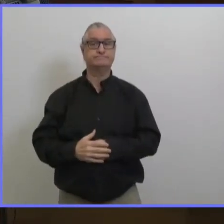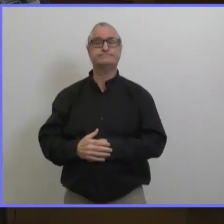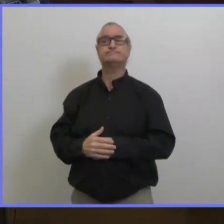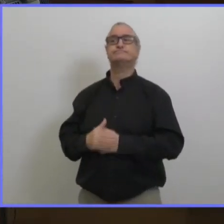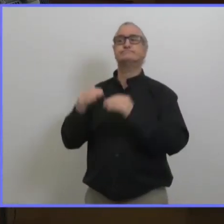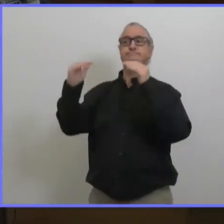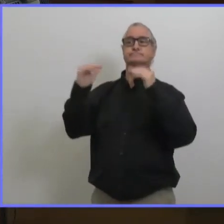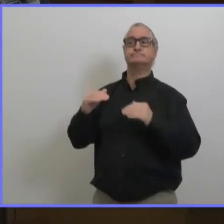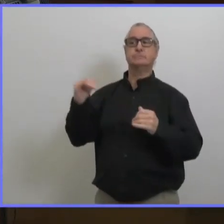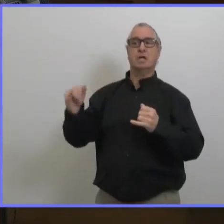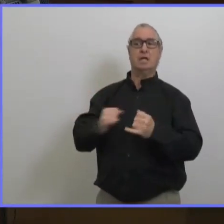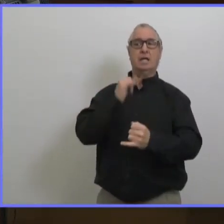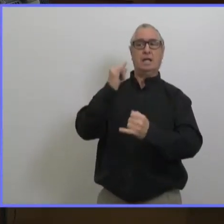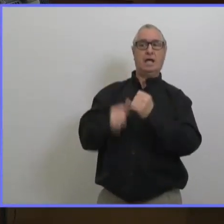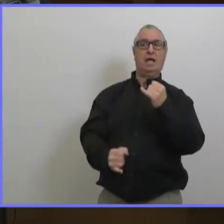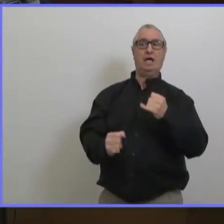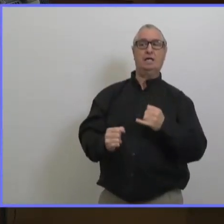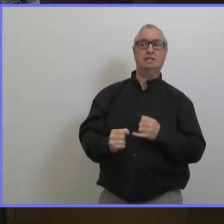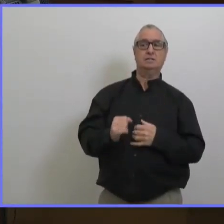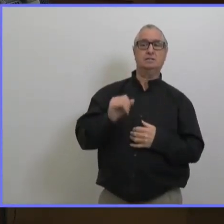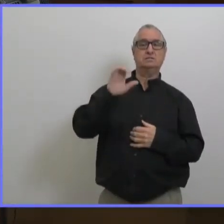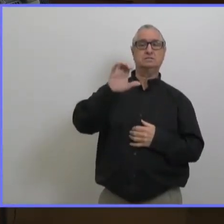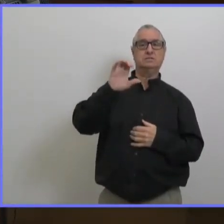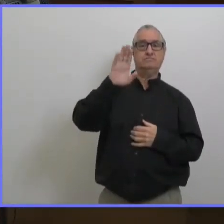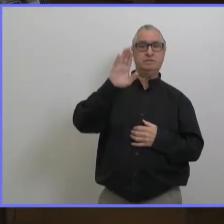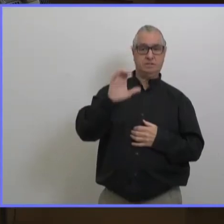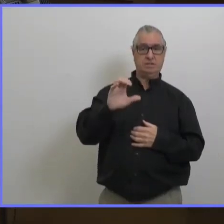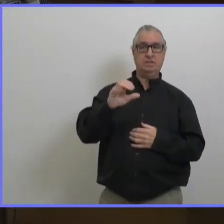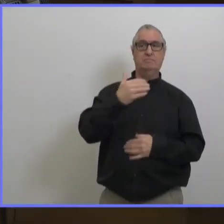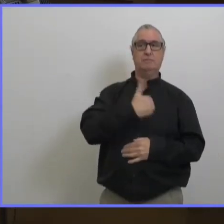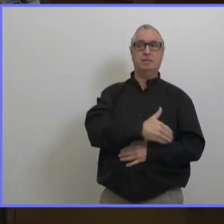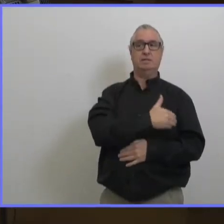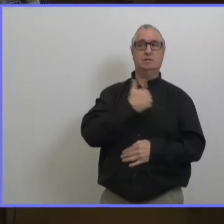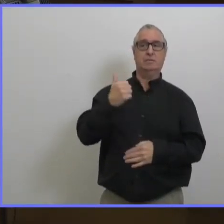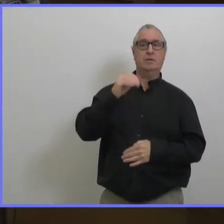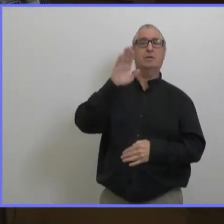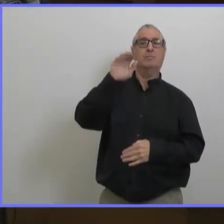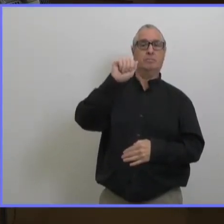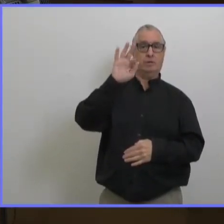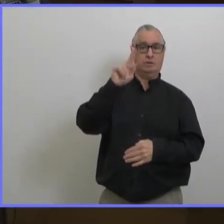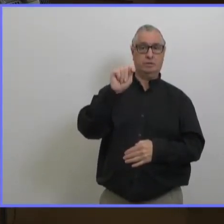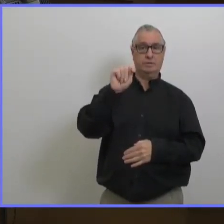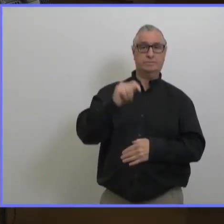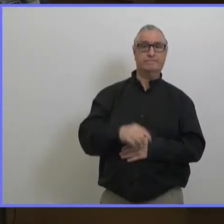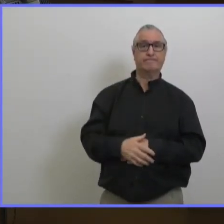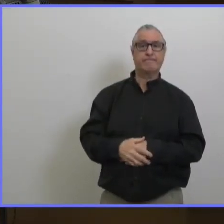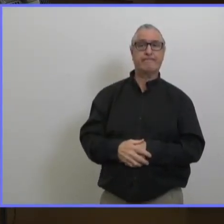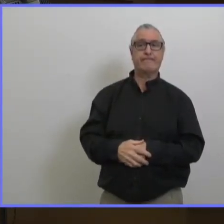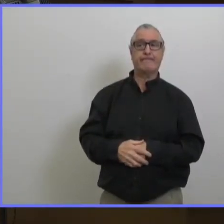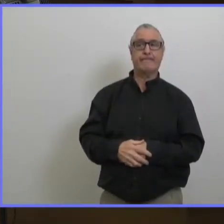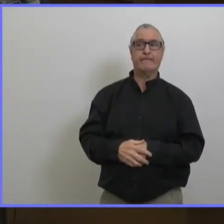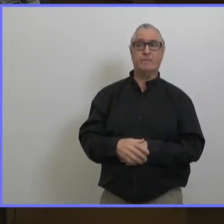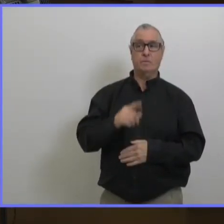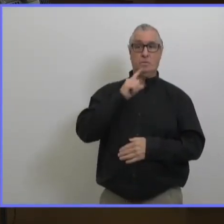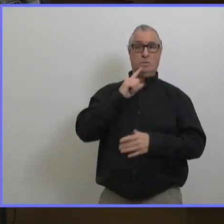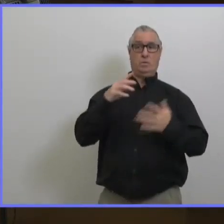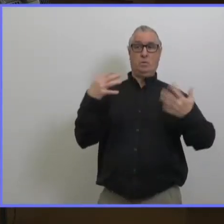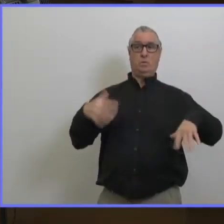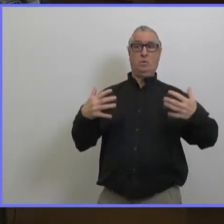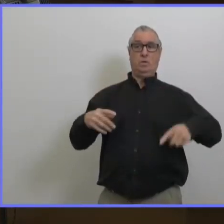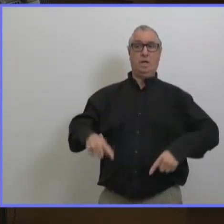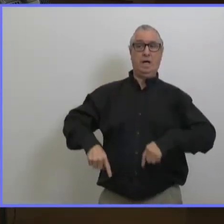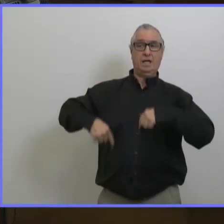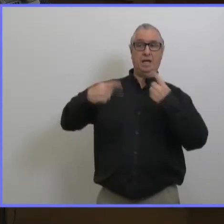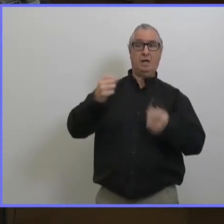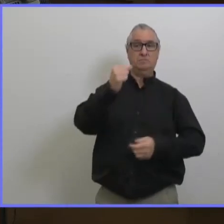certainement un risque pour tous les joueurs et pour la ligue mais je crois que les choses ont fonctionné assez bien